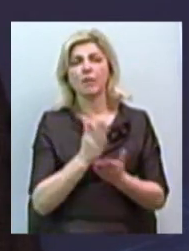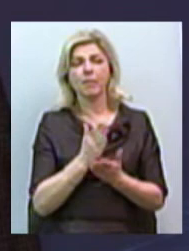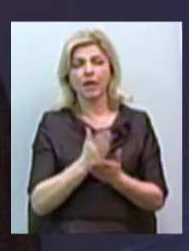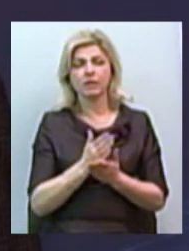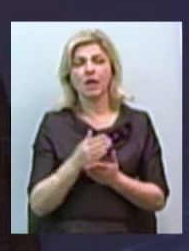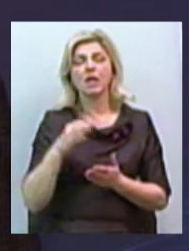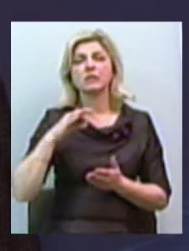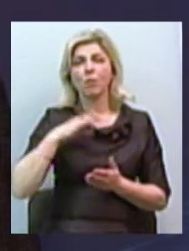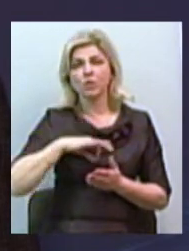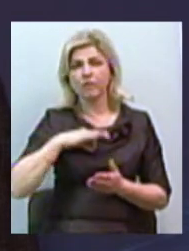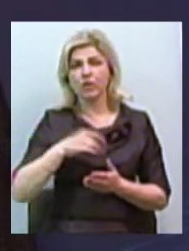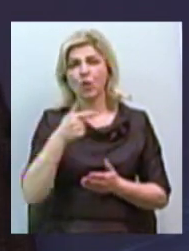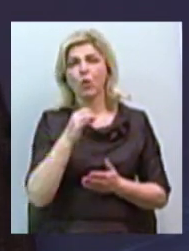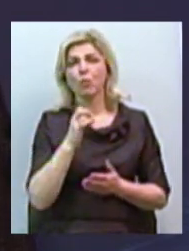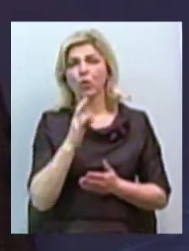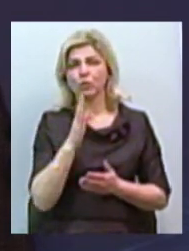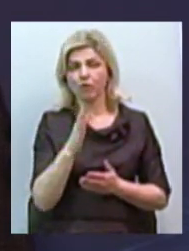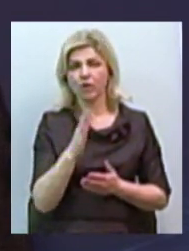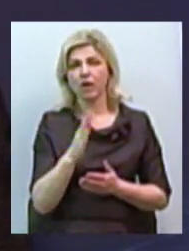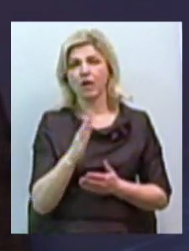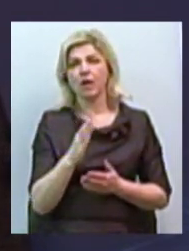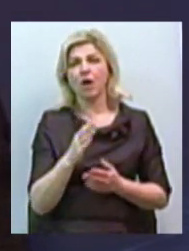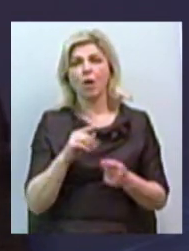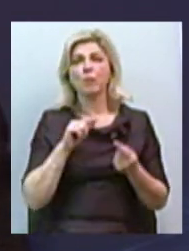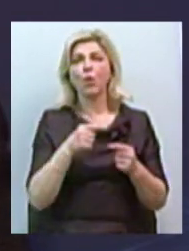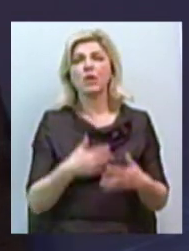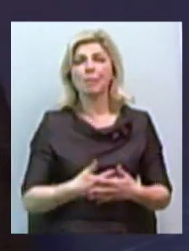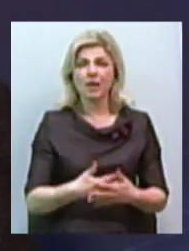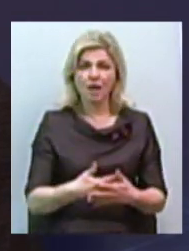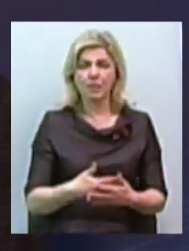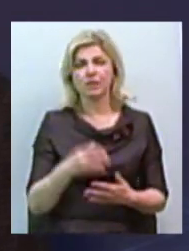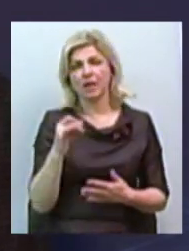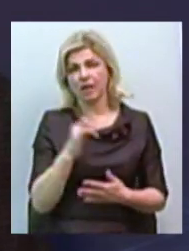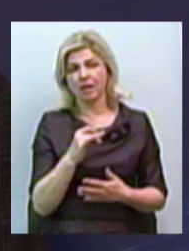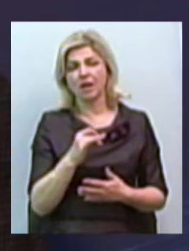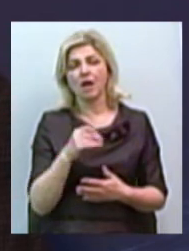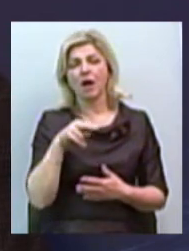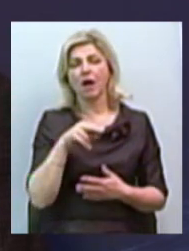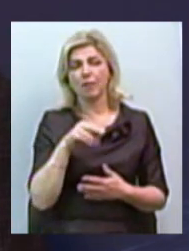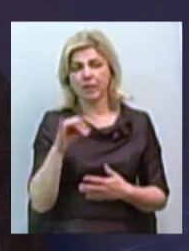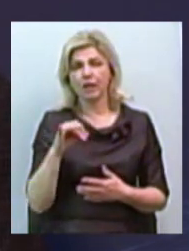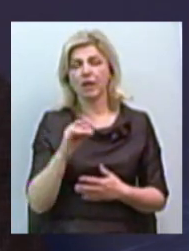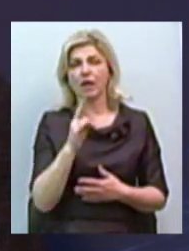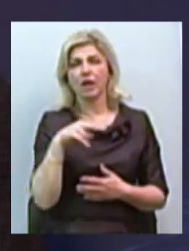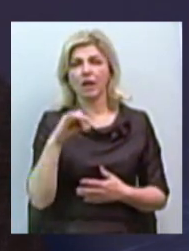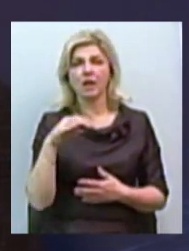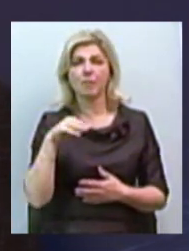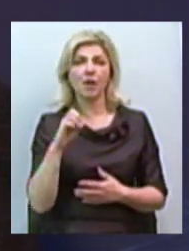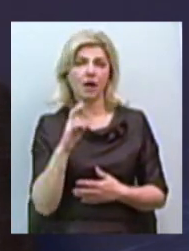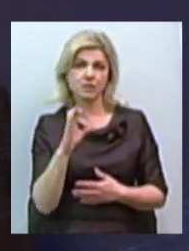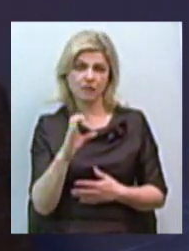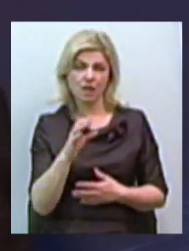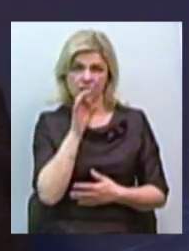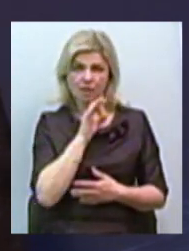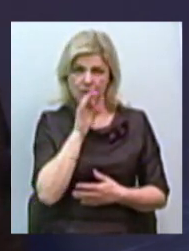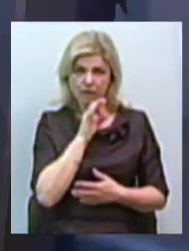гормональних препаратів, це контрацептивних препаратів і замістительних приклимактерічних станів. Василь Іванович, тобто якщо